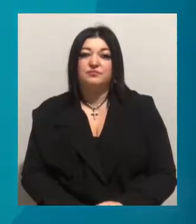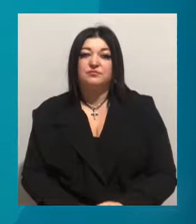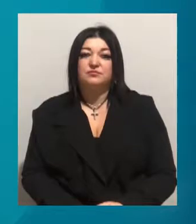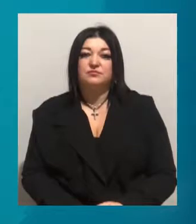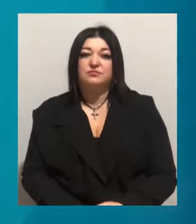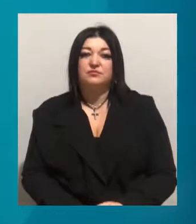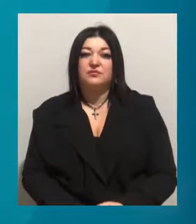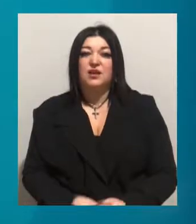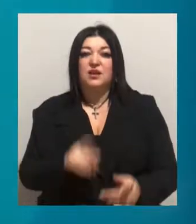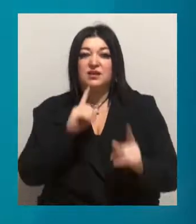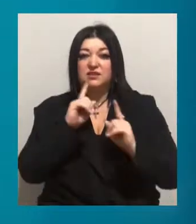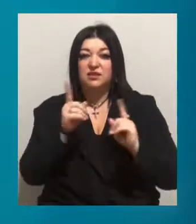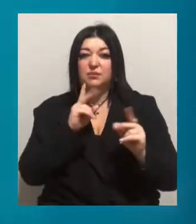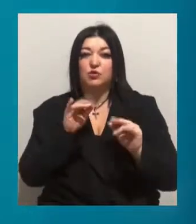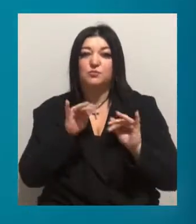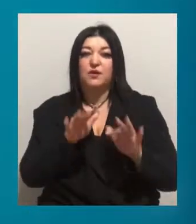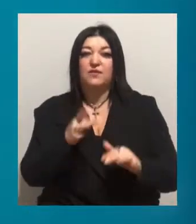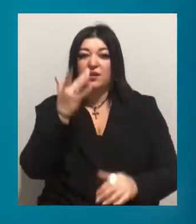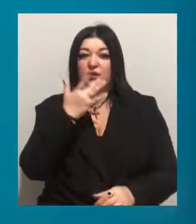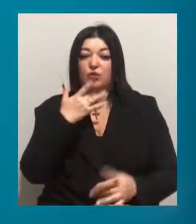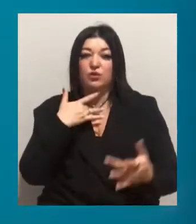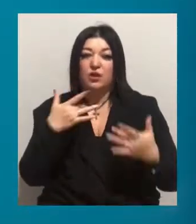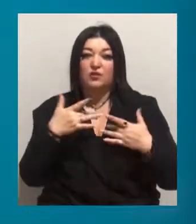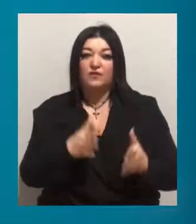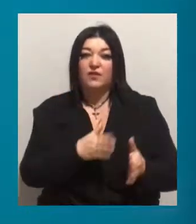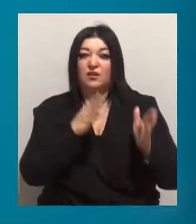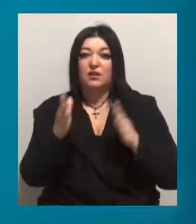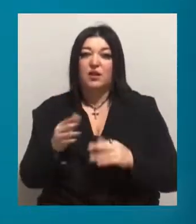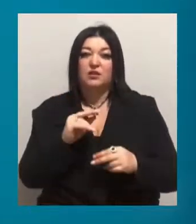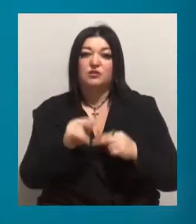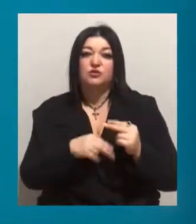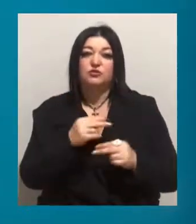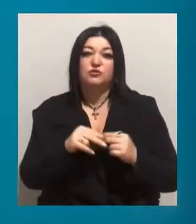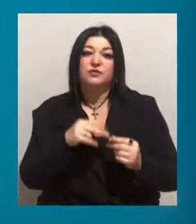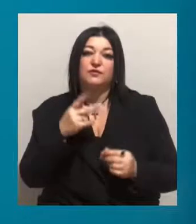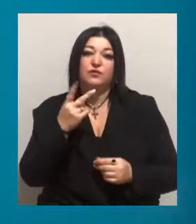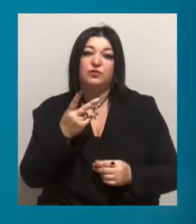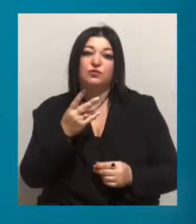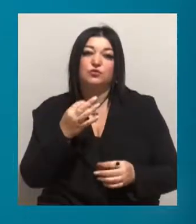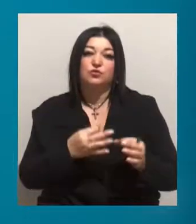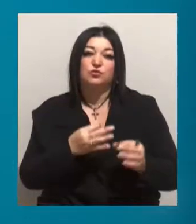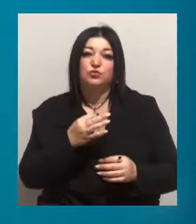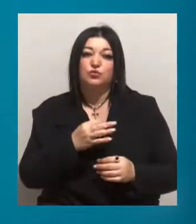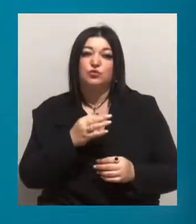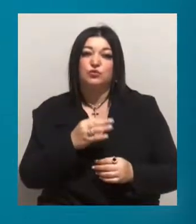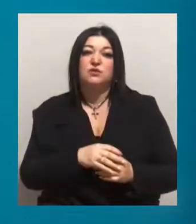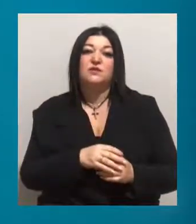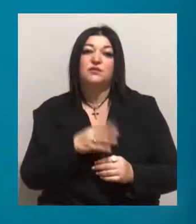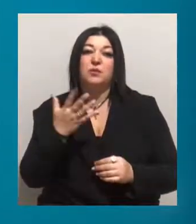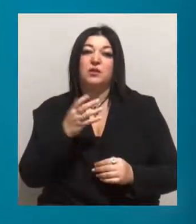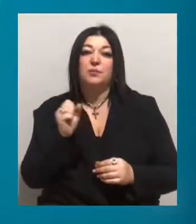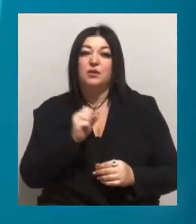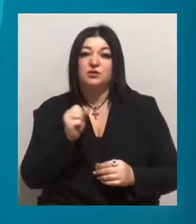Засідання по справі літнього театру відклали через відвід двох суддів. У п'ятому апеляційному суді мали розглядати